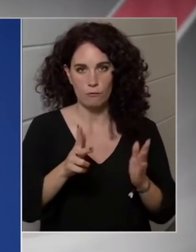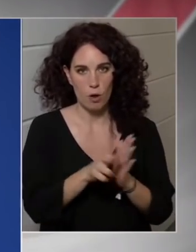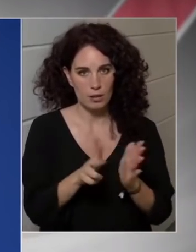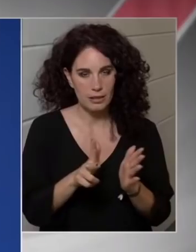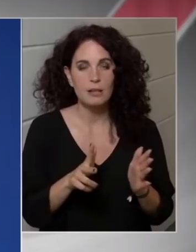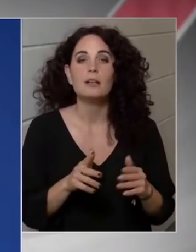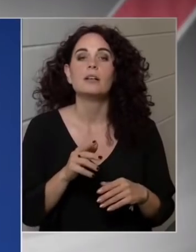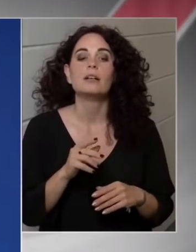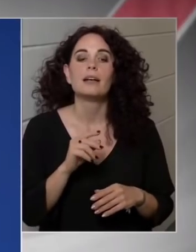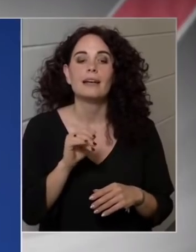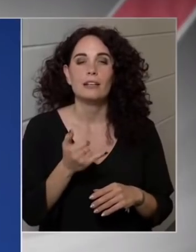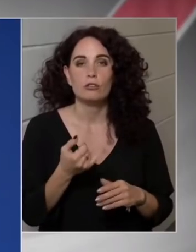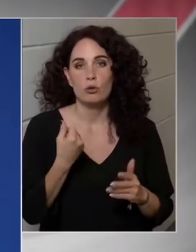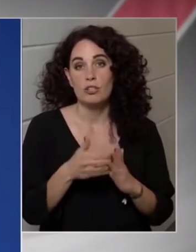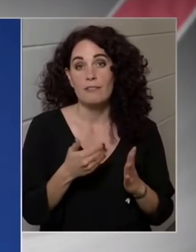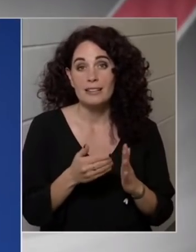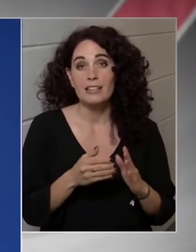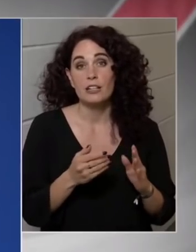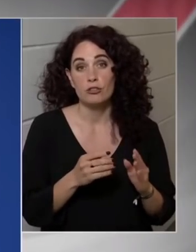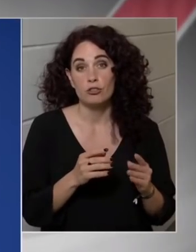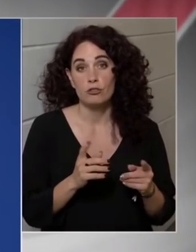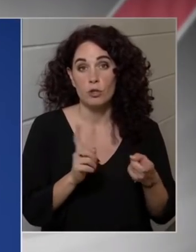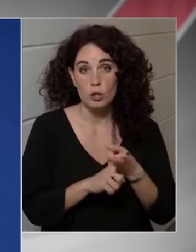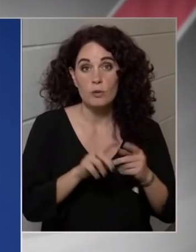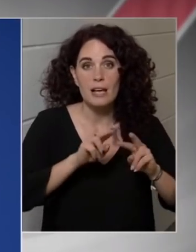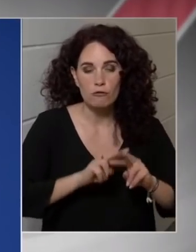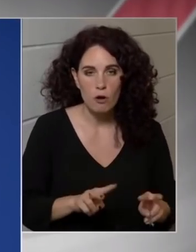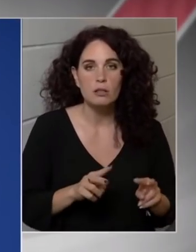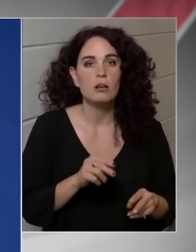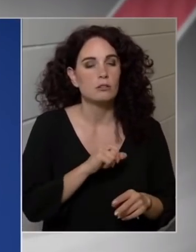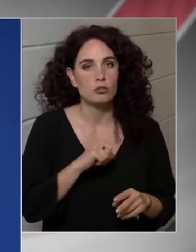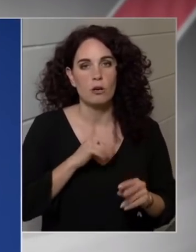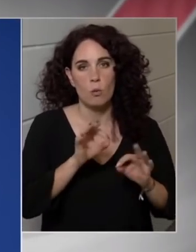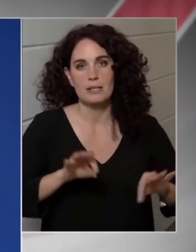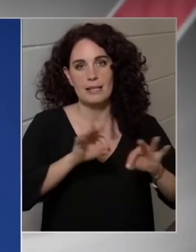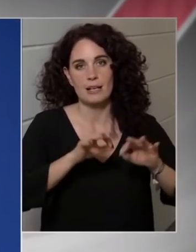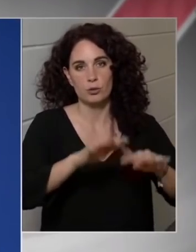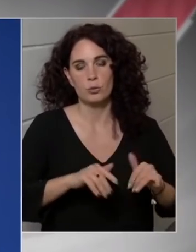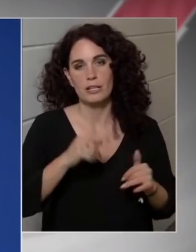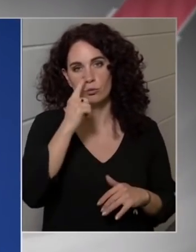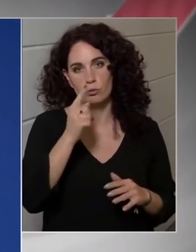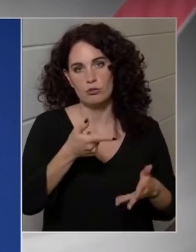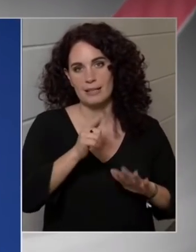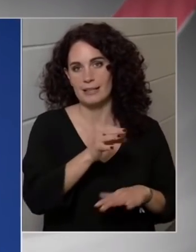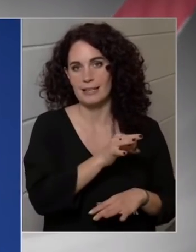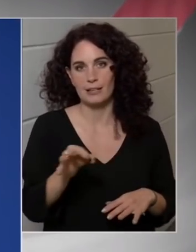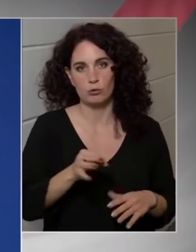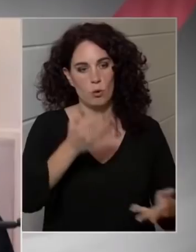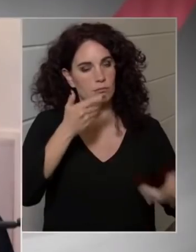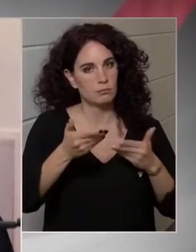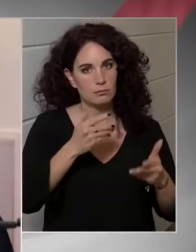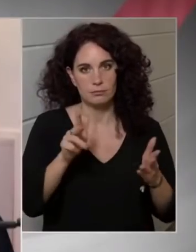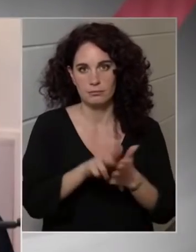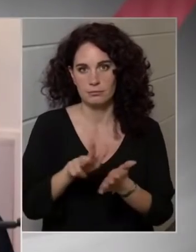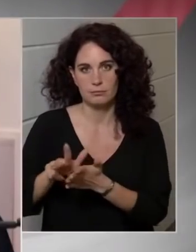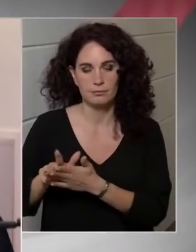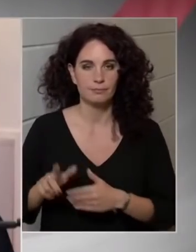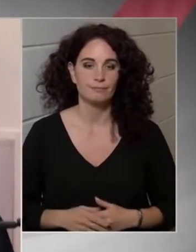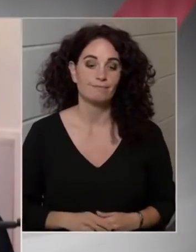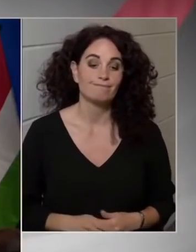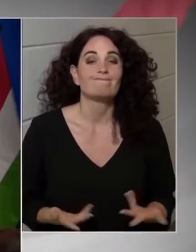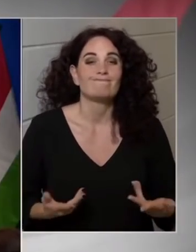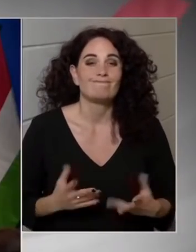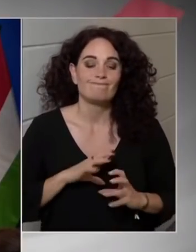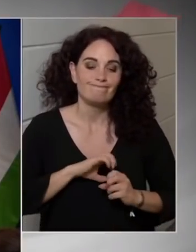aminek pedig költségvetési vonatkozása van, az az országgyűlés előtt lesz június 7-től. Á, jó szíve, mert még jó sok kérdésünk lenne, akkor